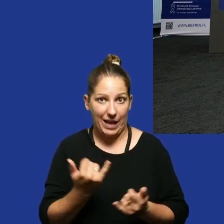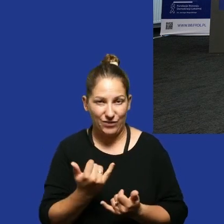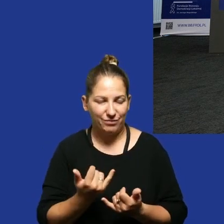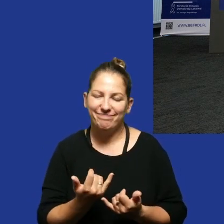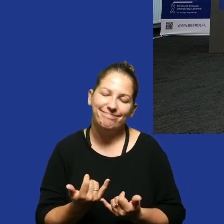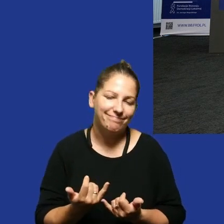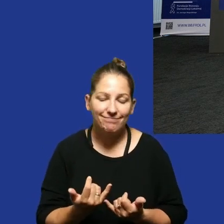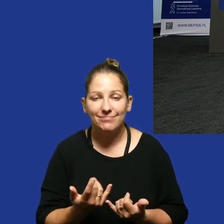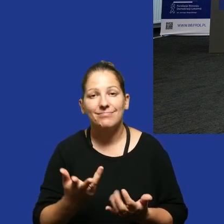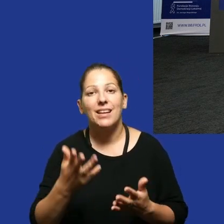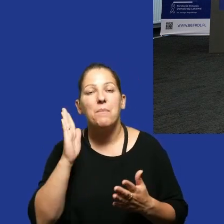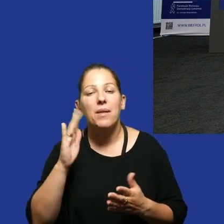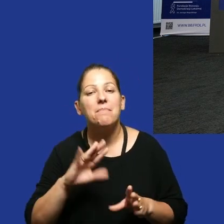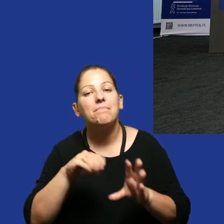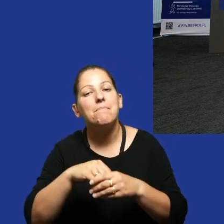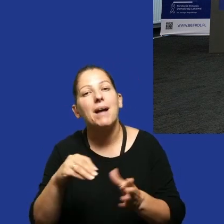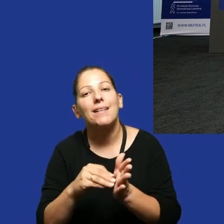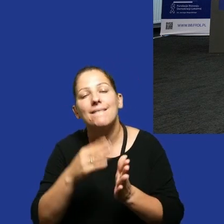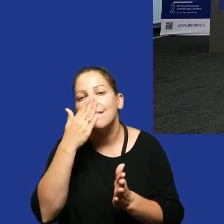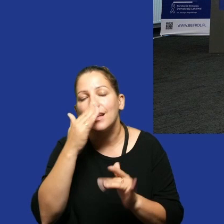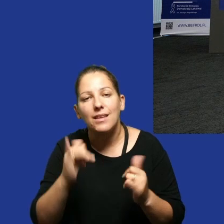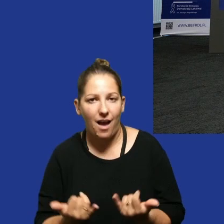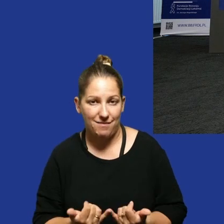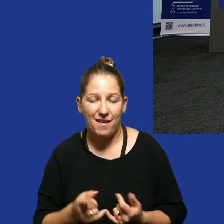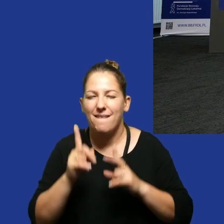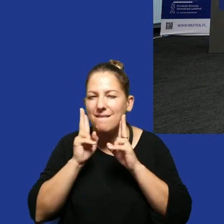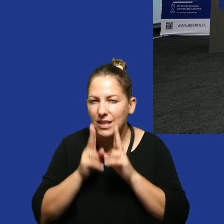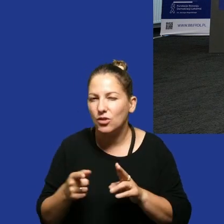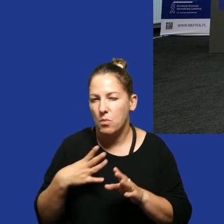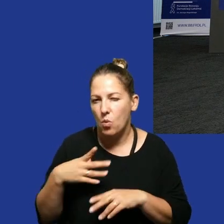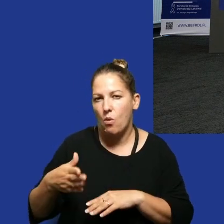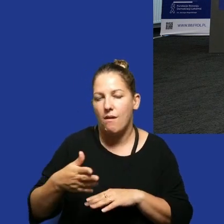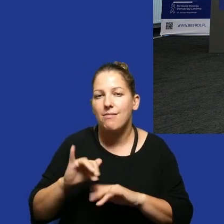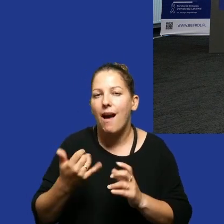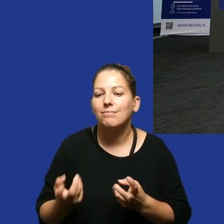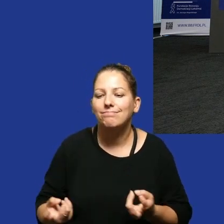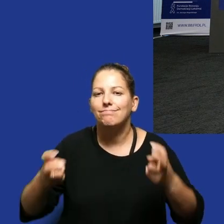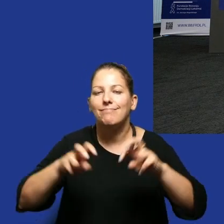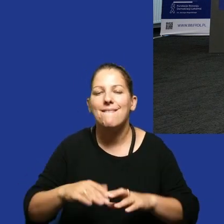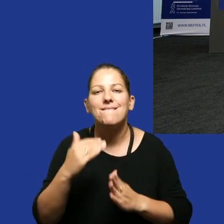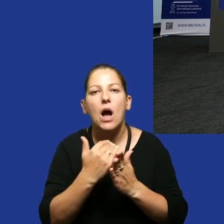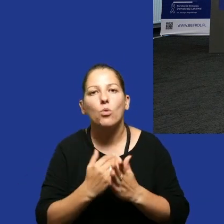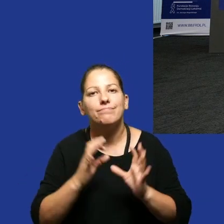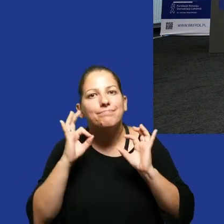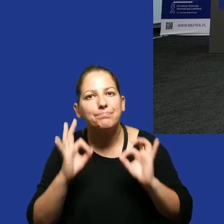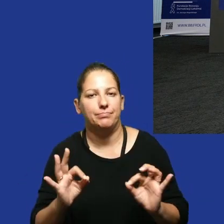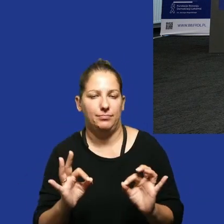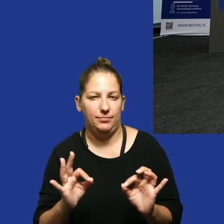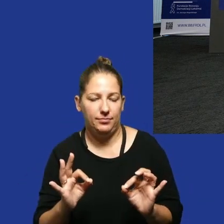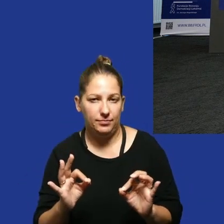I później jest kwestia, jak to wdrażamy w praktyce. I faktycznie były tutaj kwestie związane z tym, jak tworzyć te warunki przyjazne.